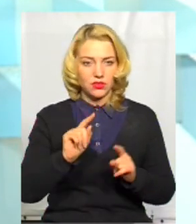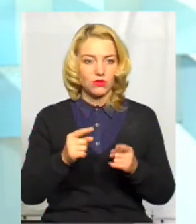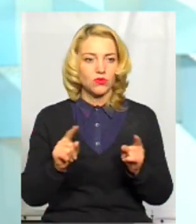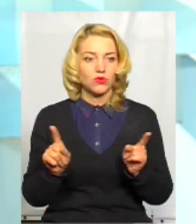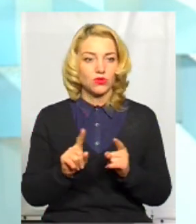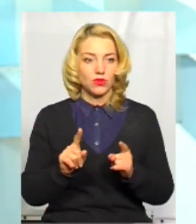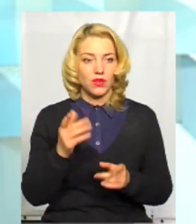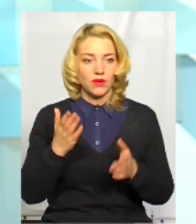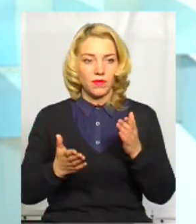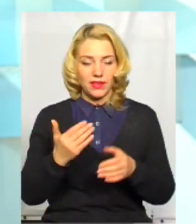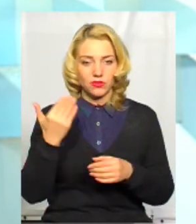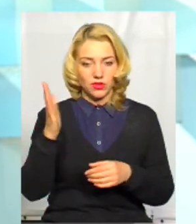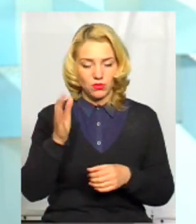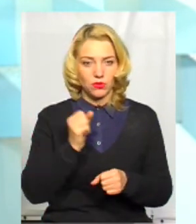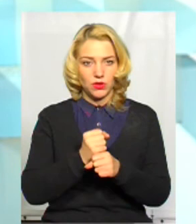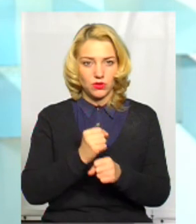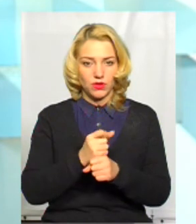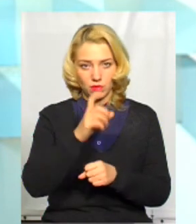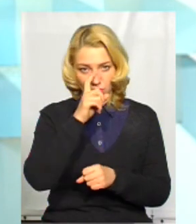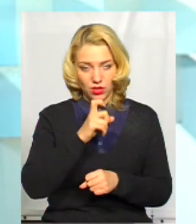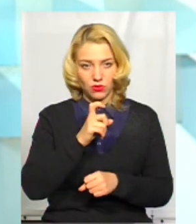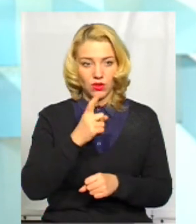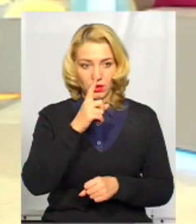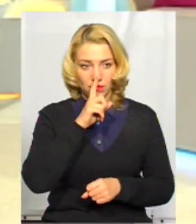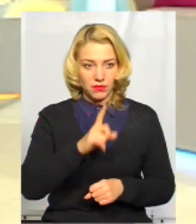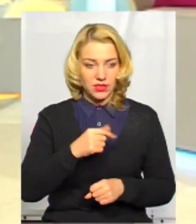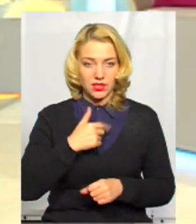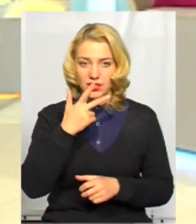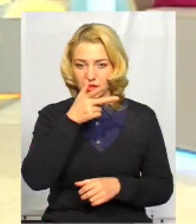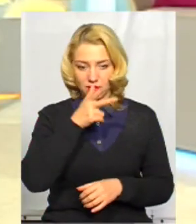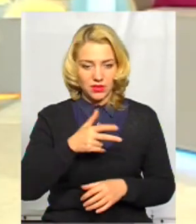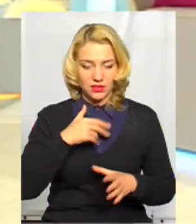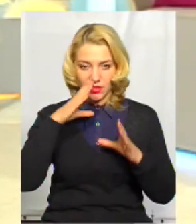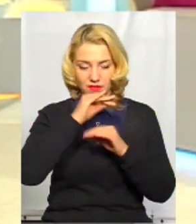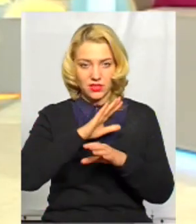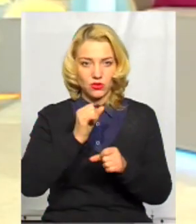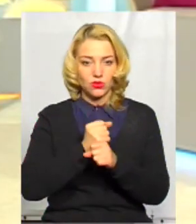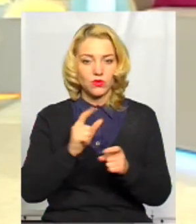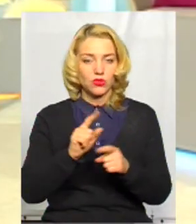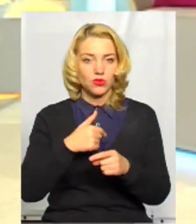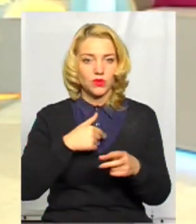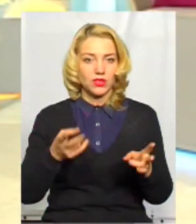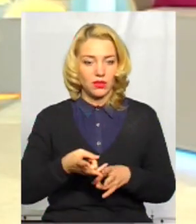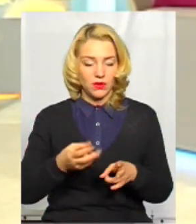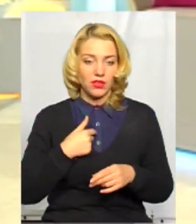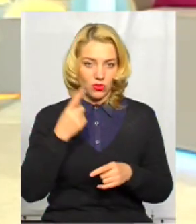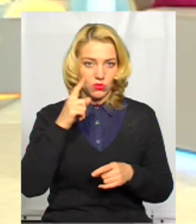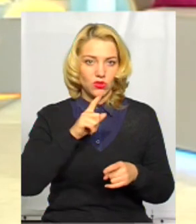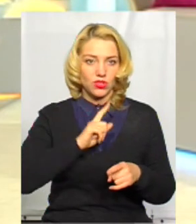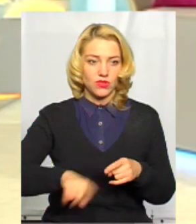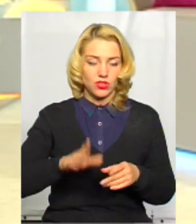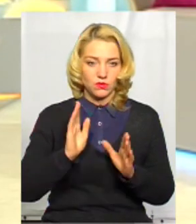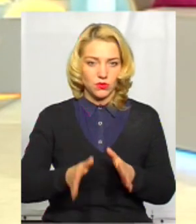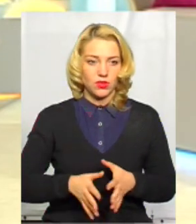якщо вони будуть працювати погано три місяці, я за три місяці точно не зроблю те, що я маю зробити. Я думаю, це буде набагато скоріше.